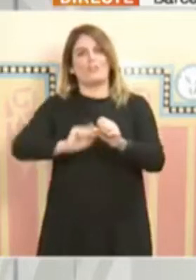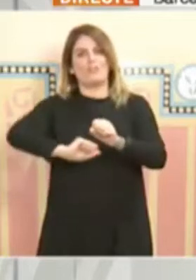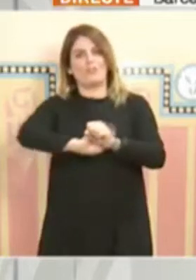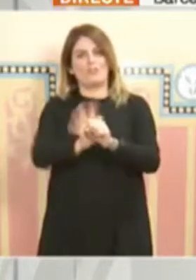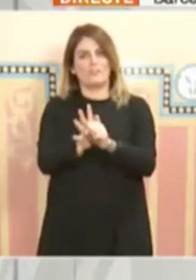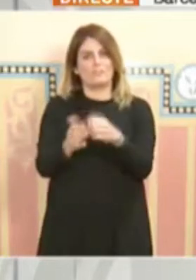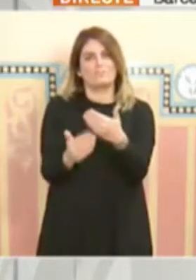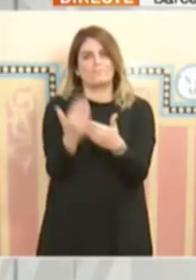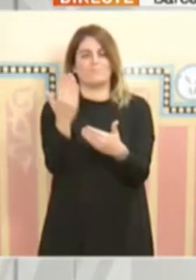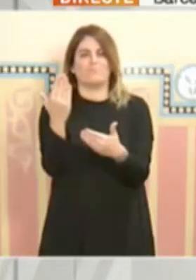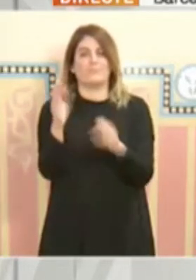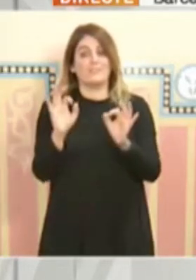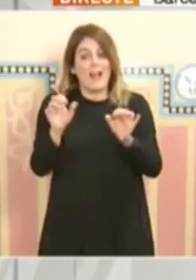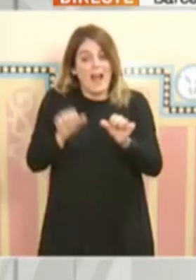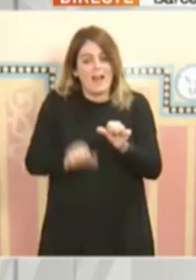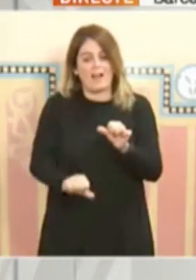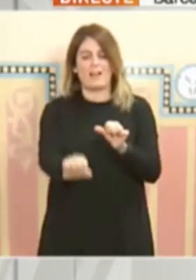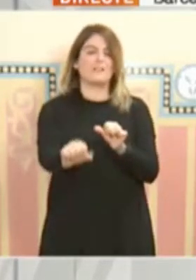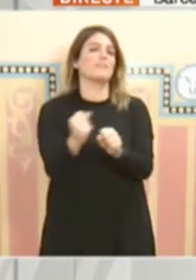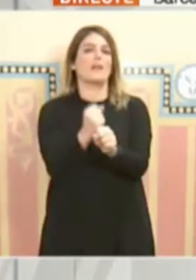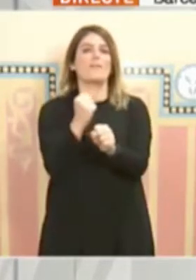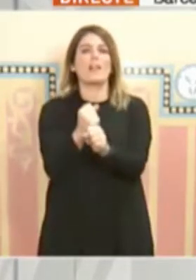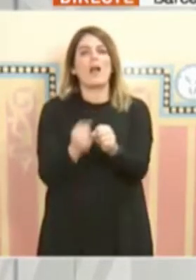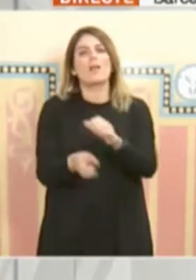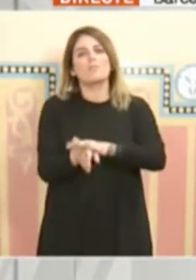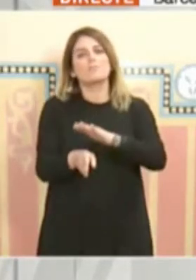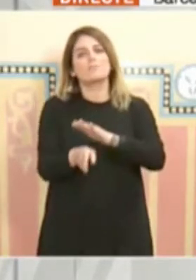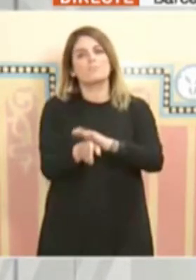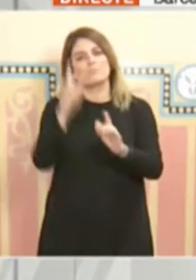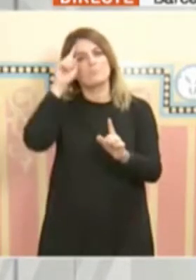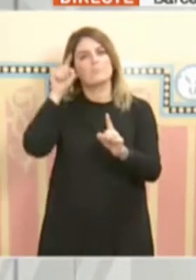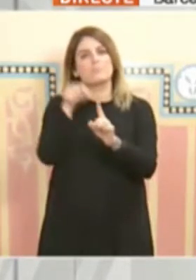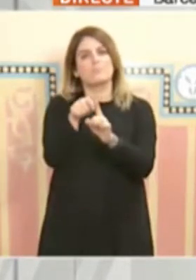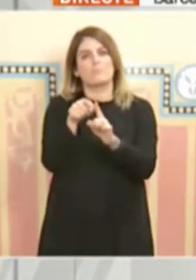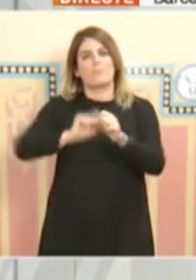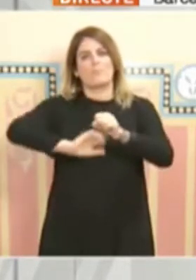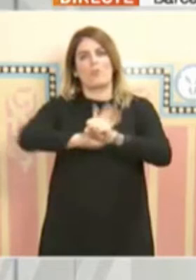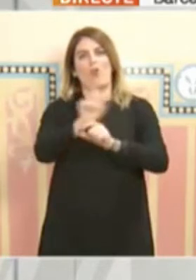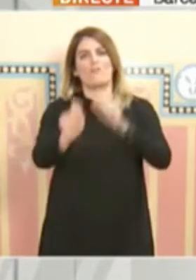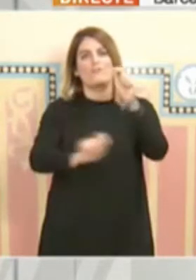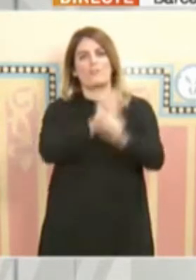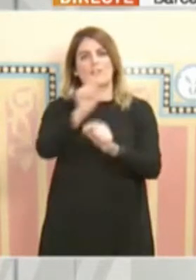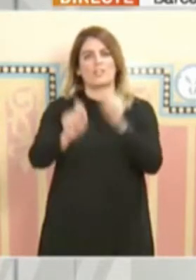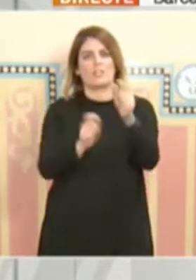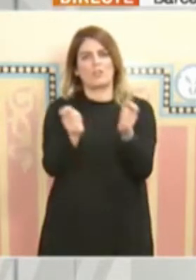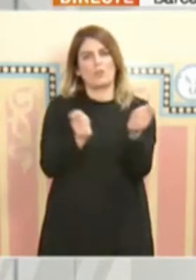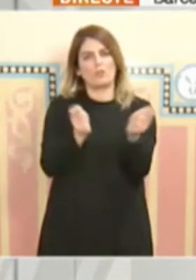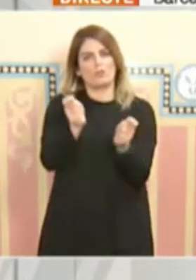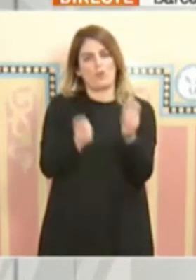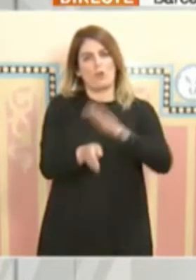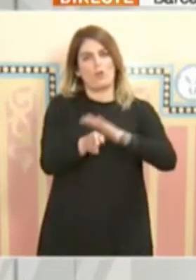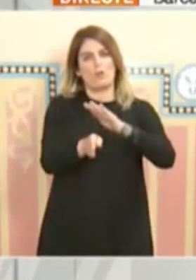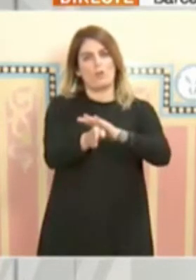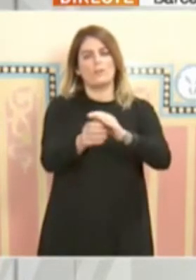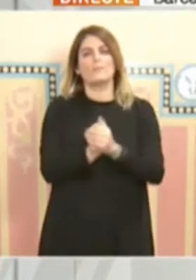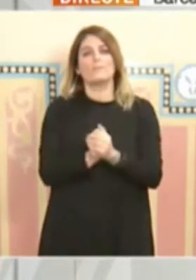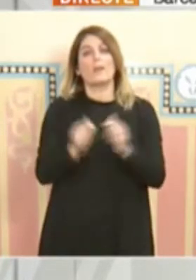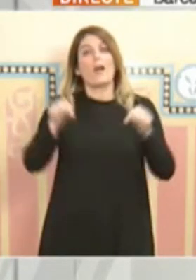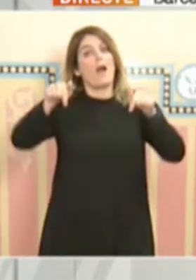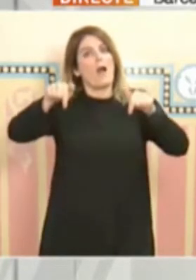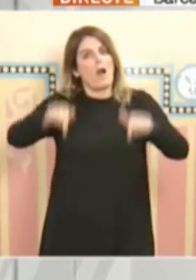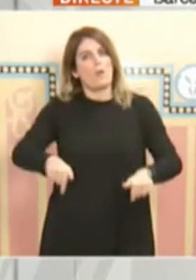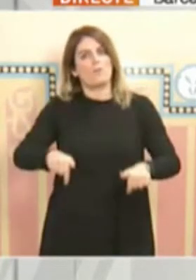i continuem treballant dia a dia pel control de la pandèmia. Avui expliquem que